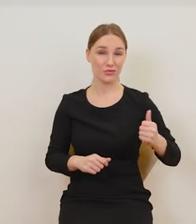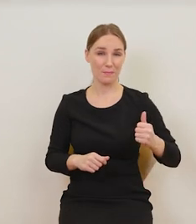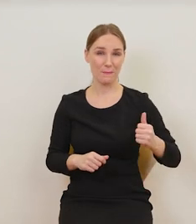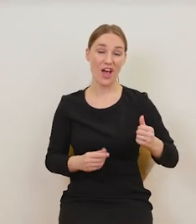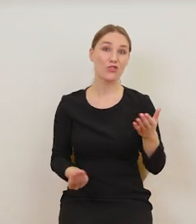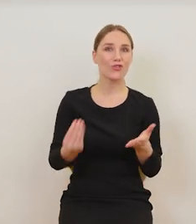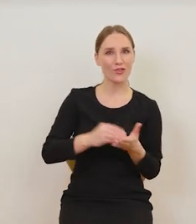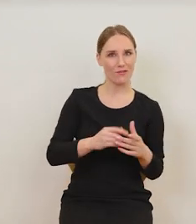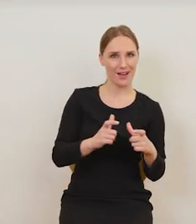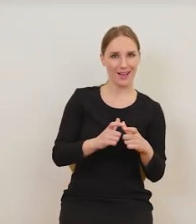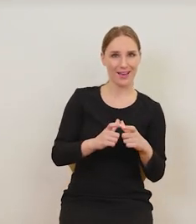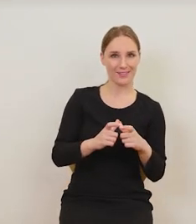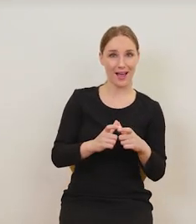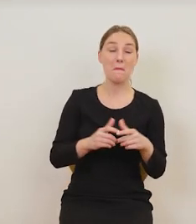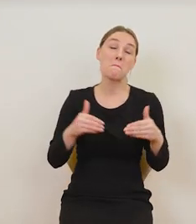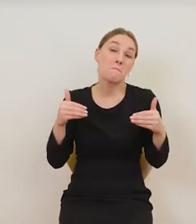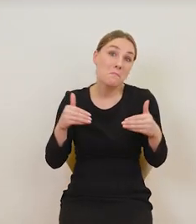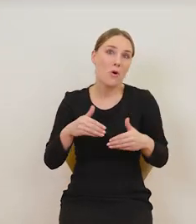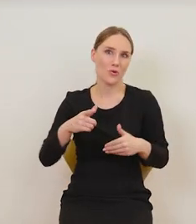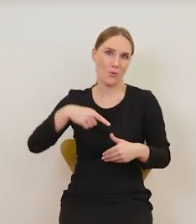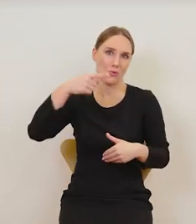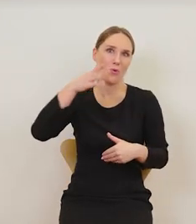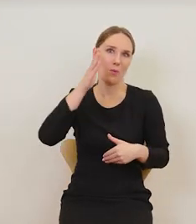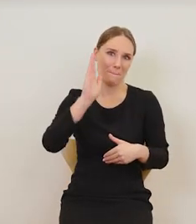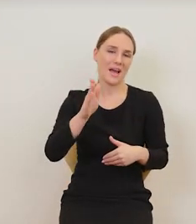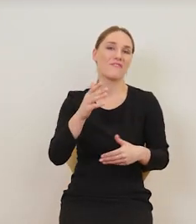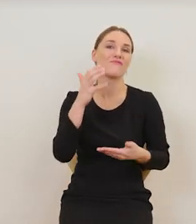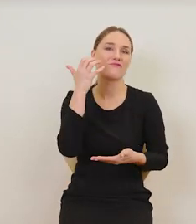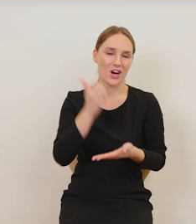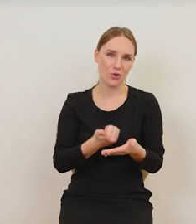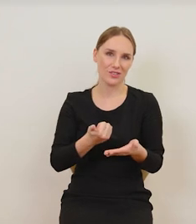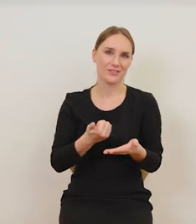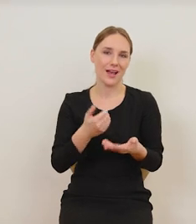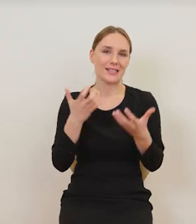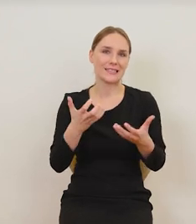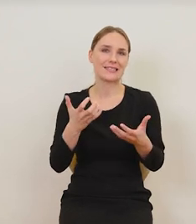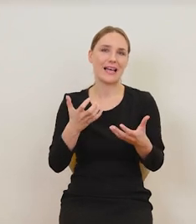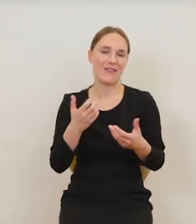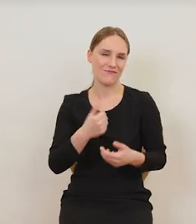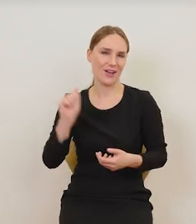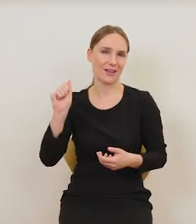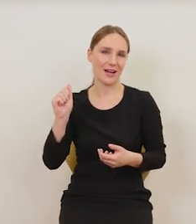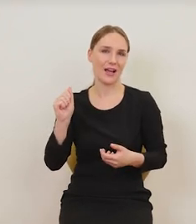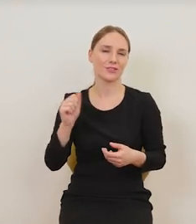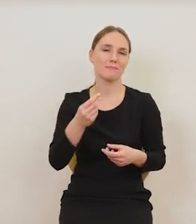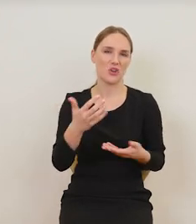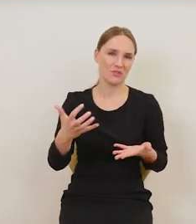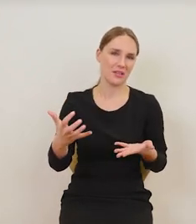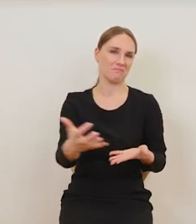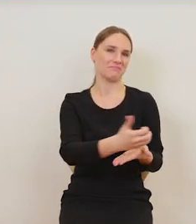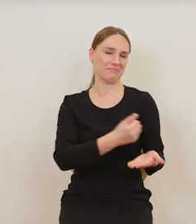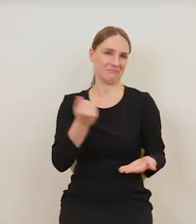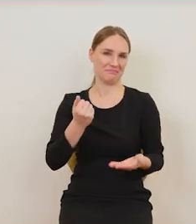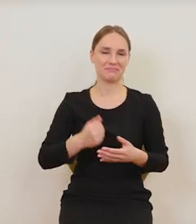dodatkową kartę, którą być może wyłoży, żeby ograć i oskubać z pieniędzy, z majątku